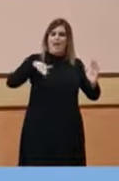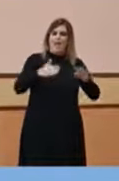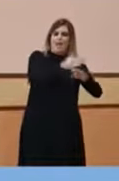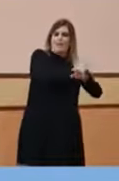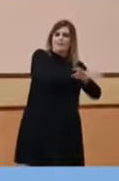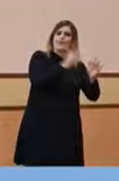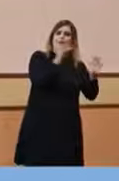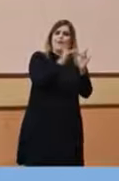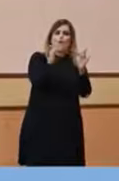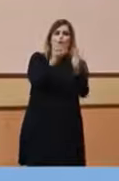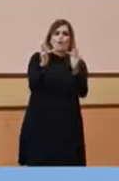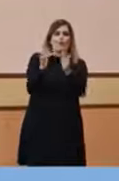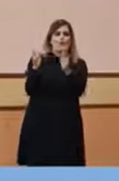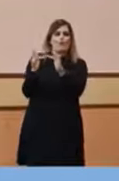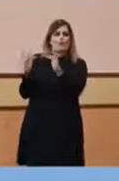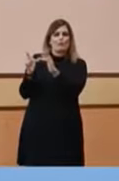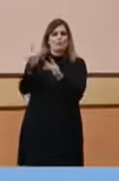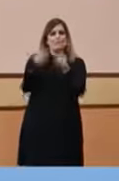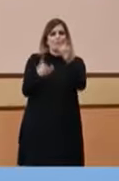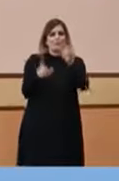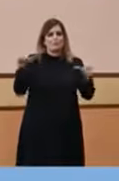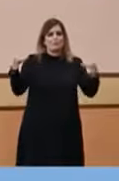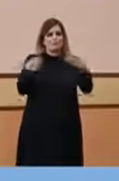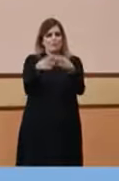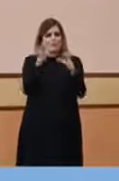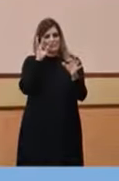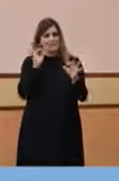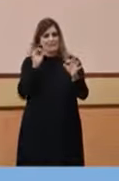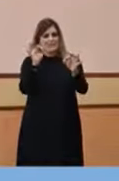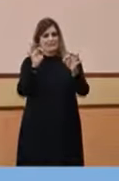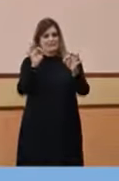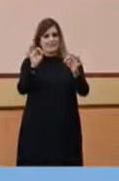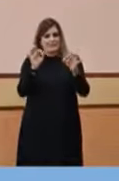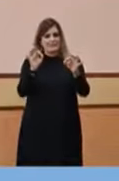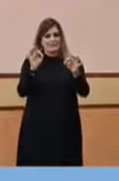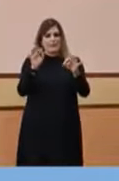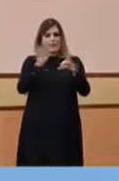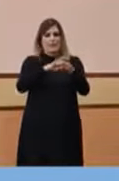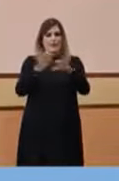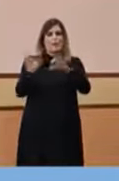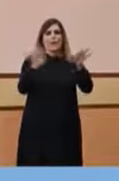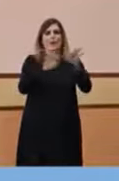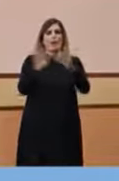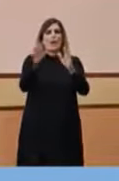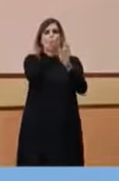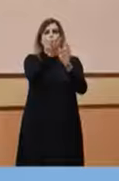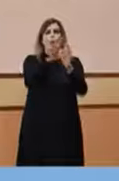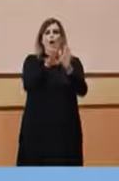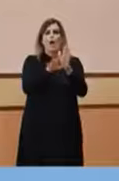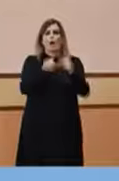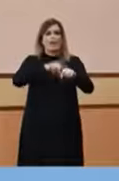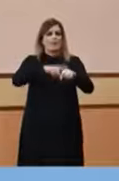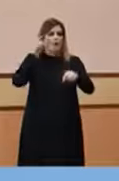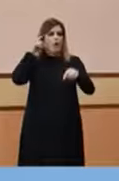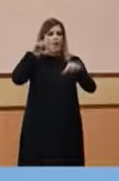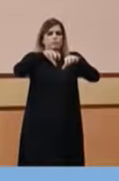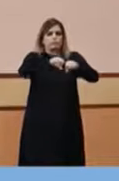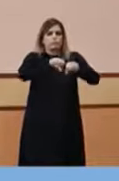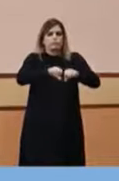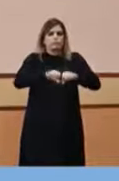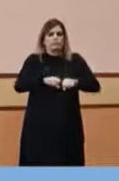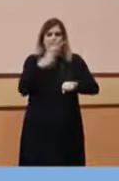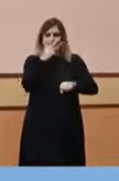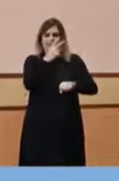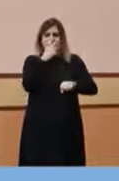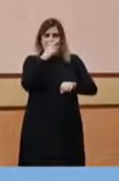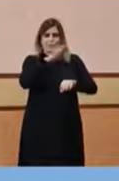amb persones d'aquest grup de risc i estan programant ja les visites. I com deia la